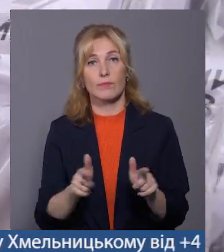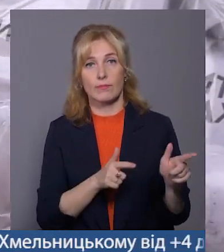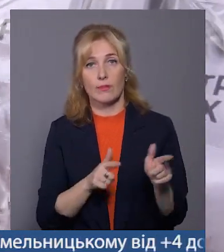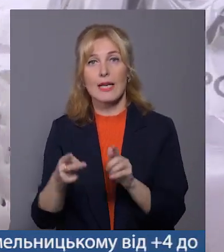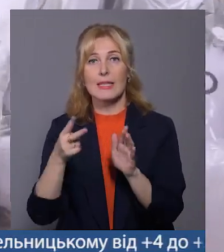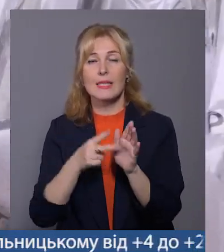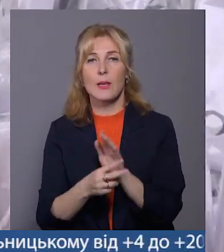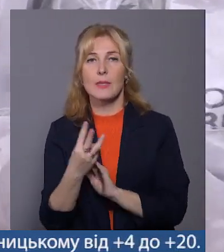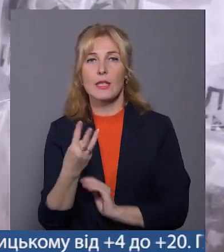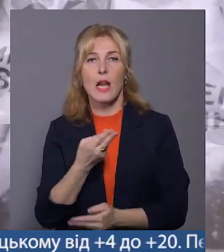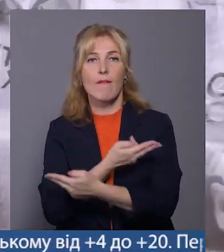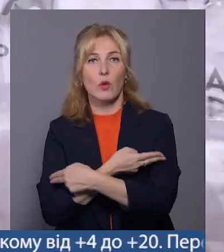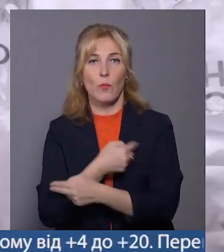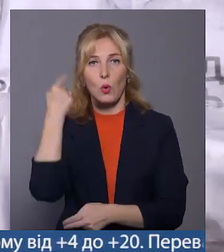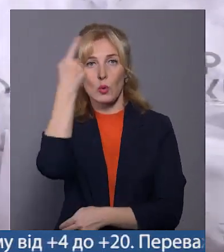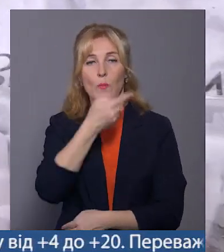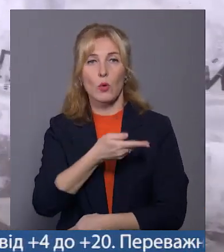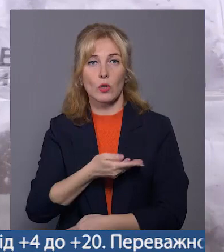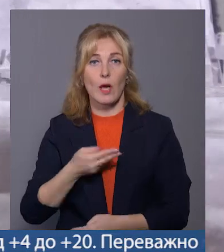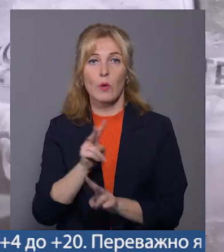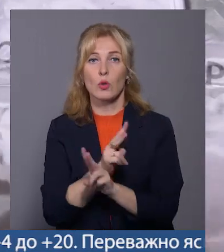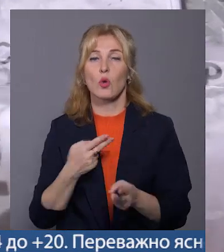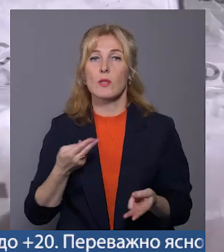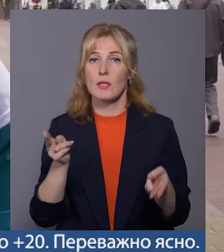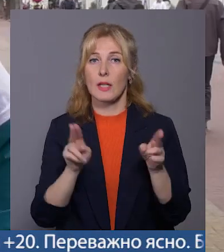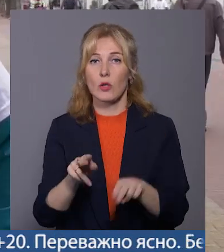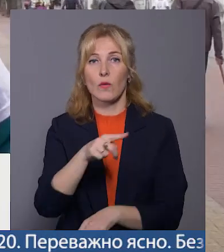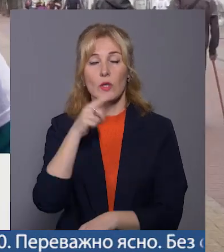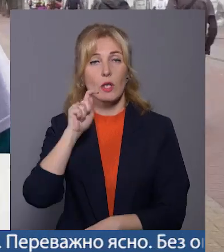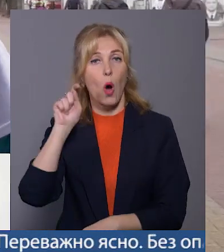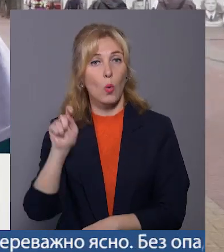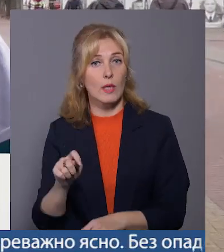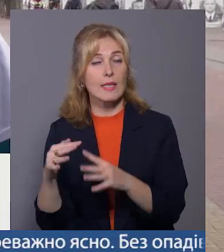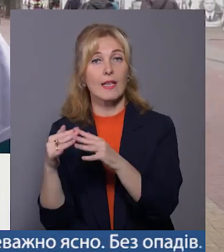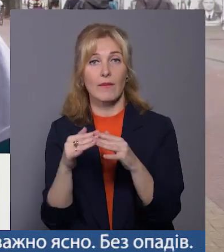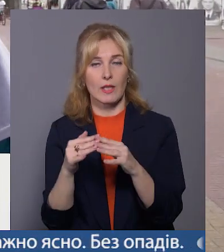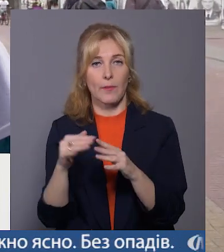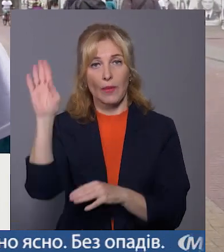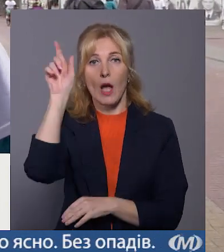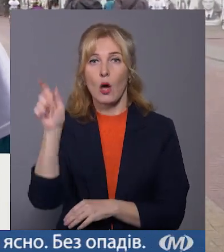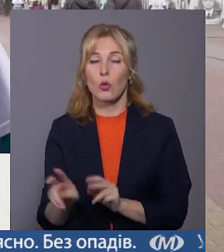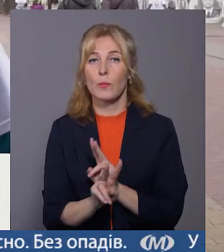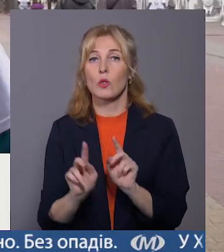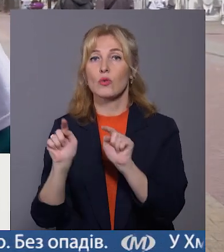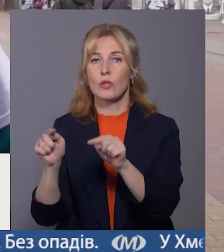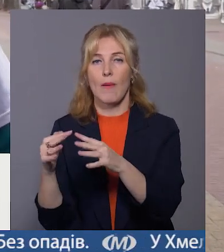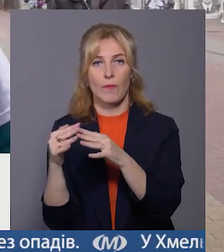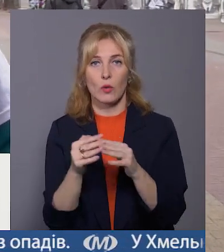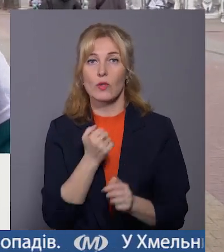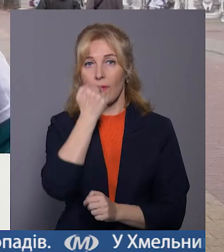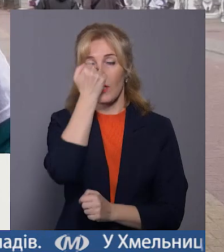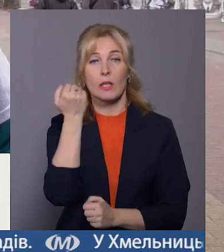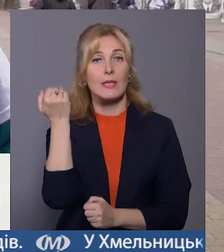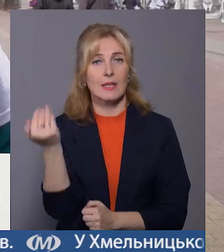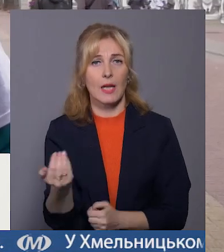футболки з портретами героїв, які загинули в російсько-українській війні. «Хлопці, які там воюють, завдяки ним ми